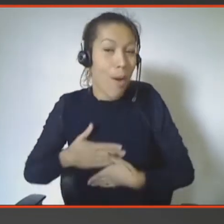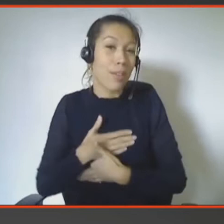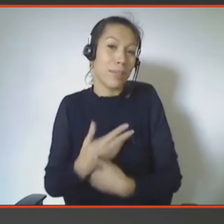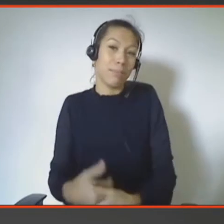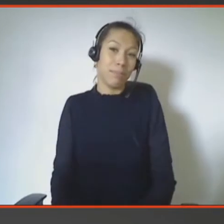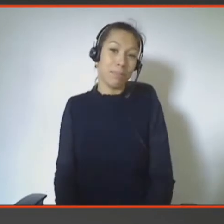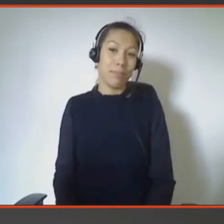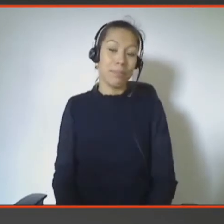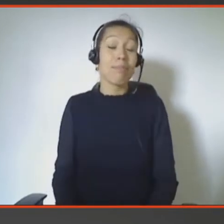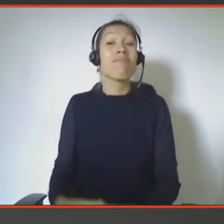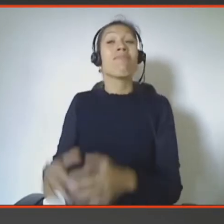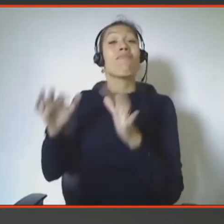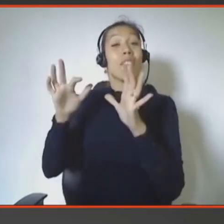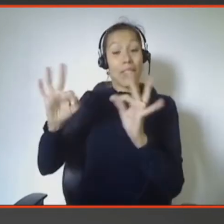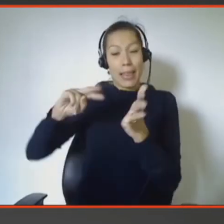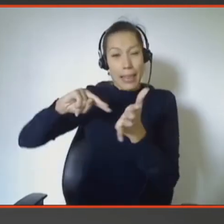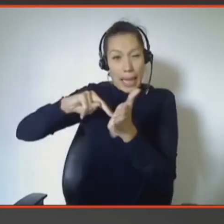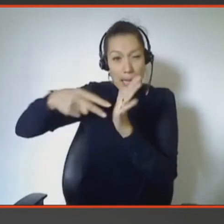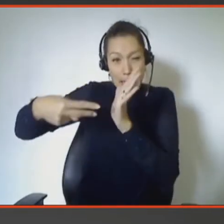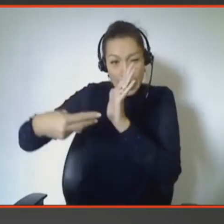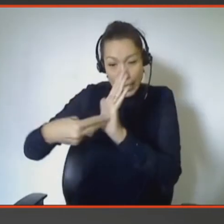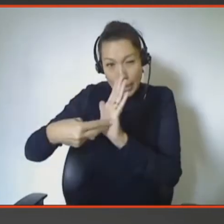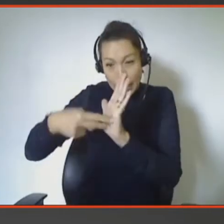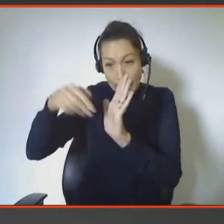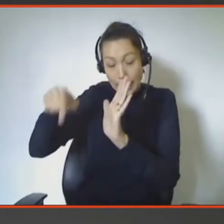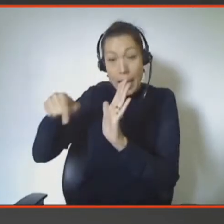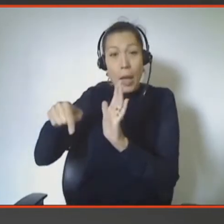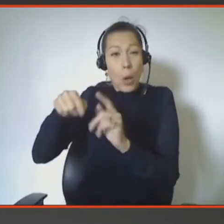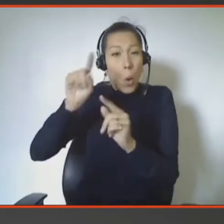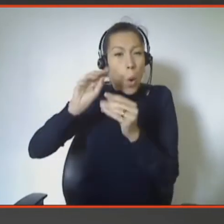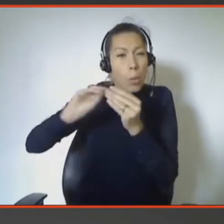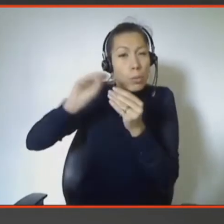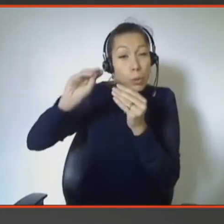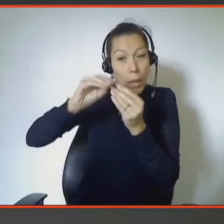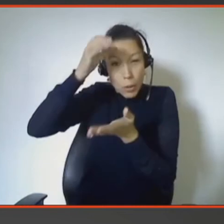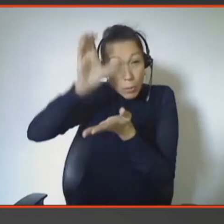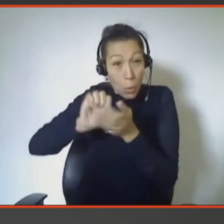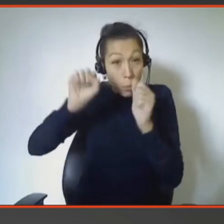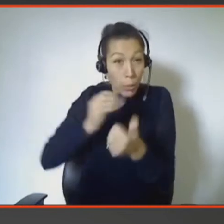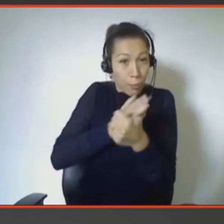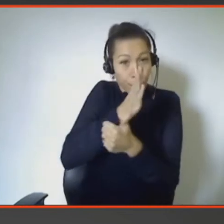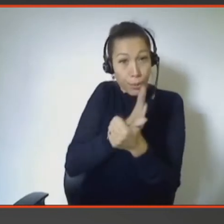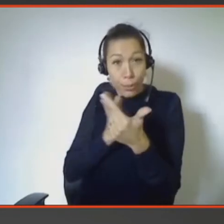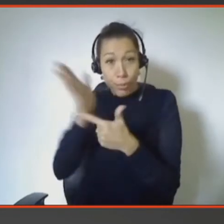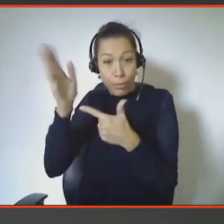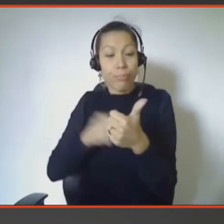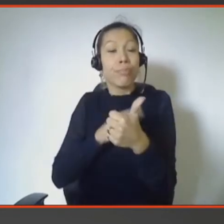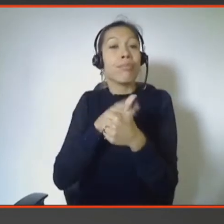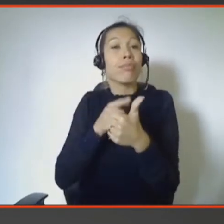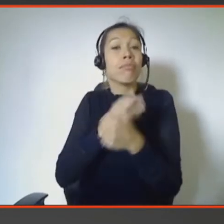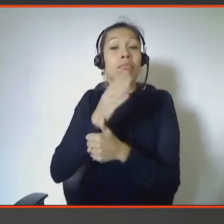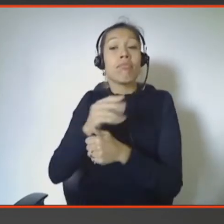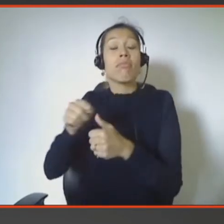technique,'est intéressant parce qu'il y a deux façons de concevoir ce genre d'objet. La première, c'est simplement que le lecteur va vous